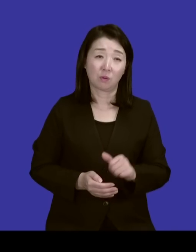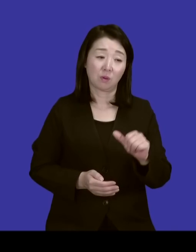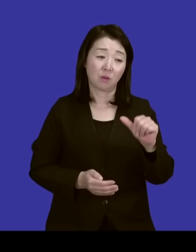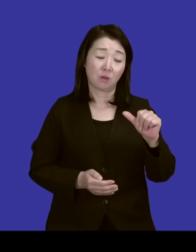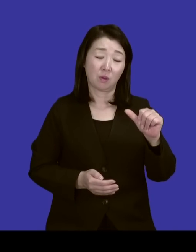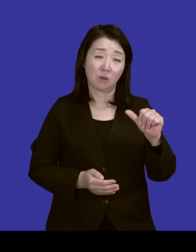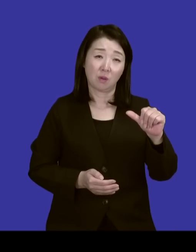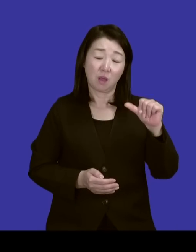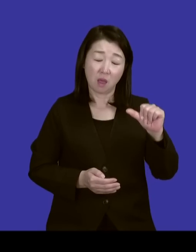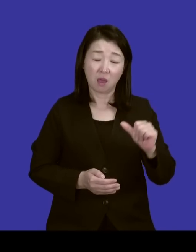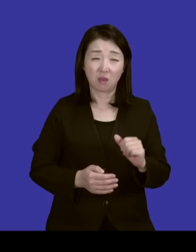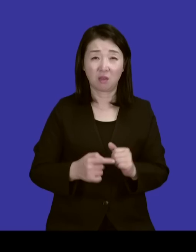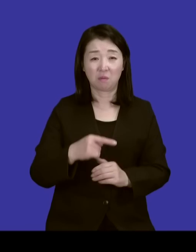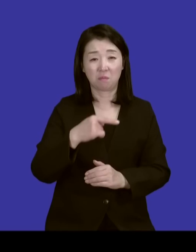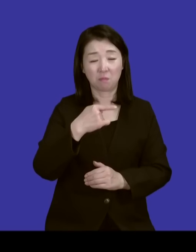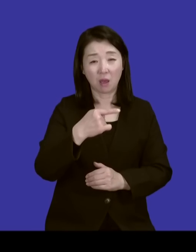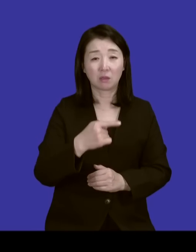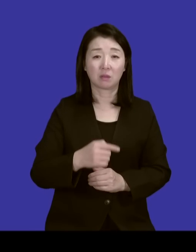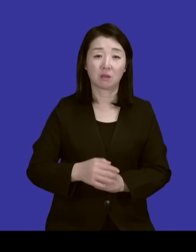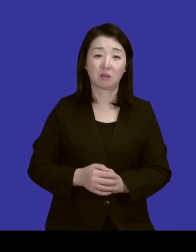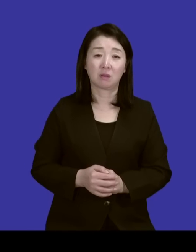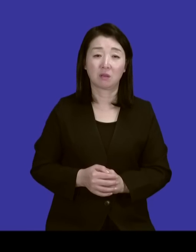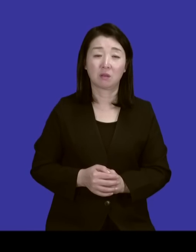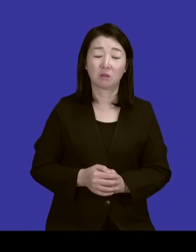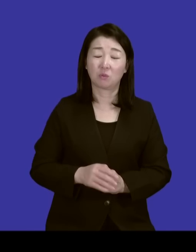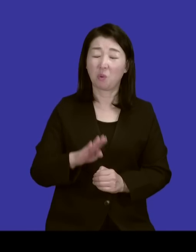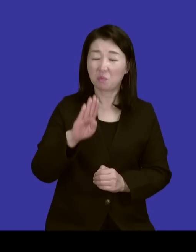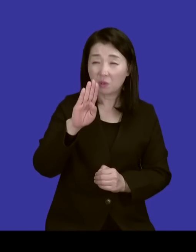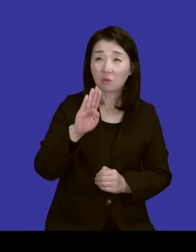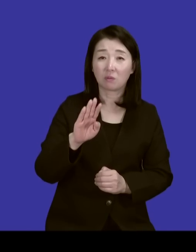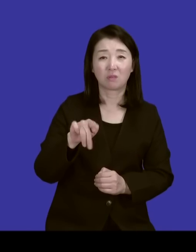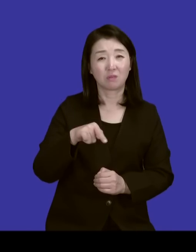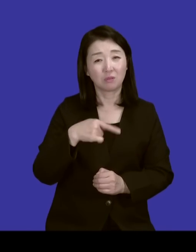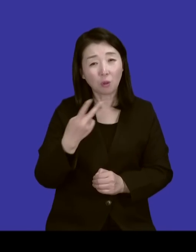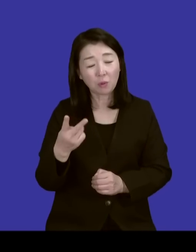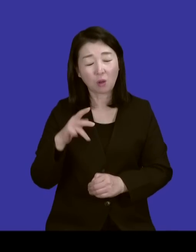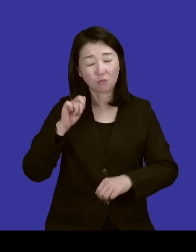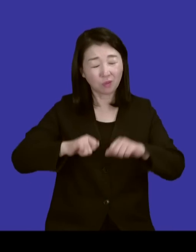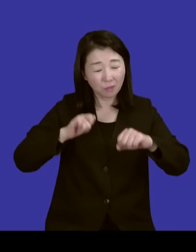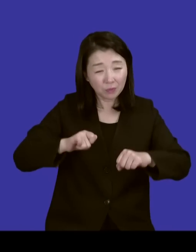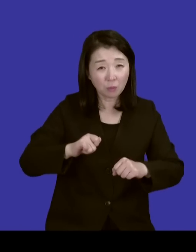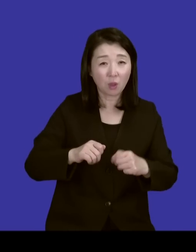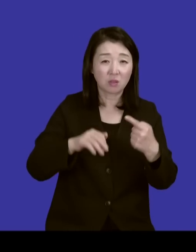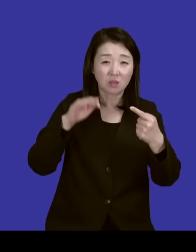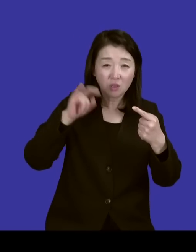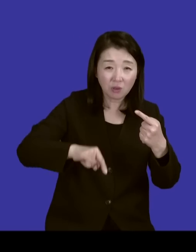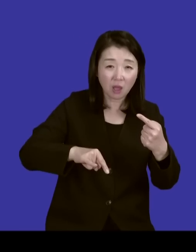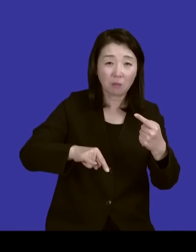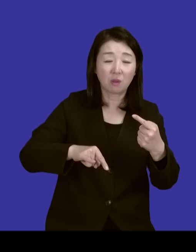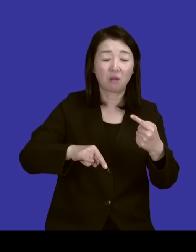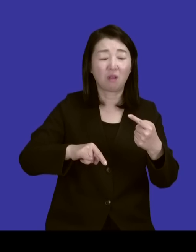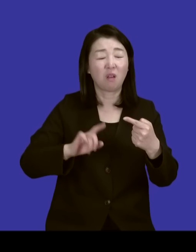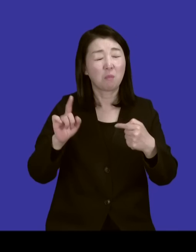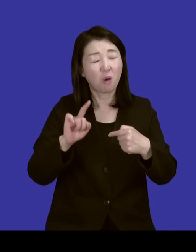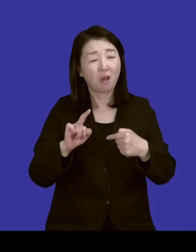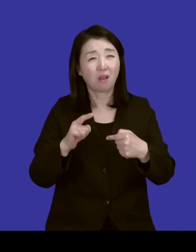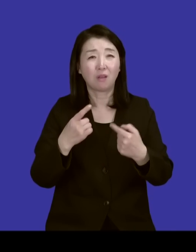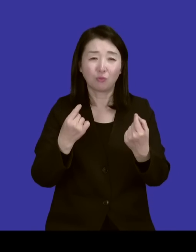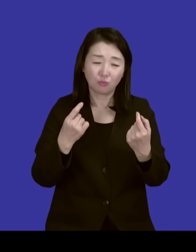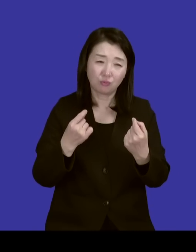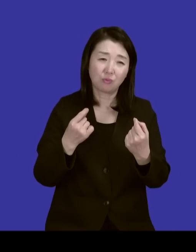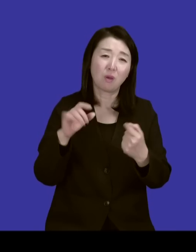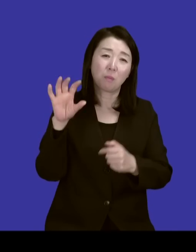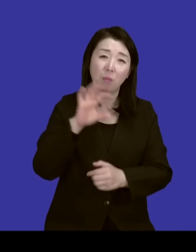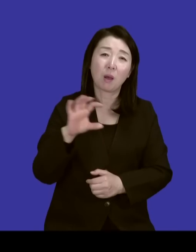넘어갔다가 F로 했다가 뭐 드럼도 쿵딱쿵딱쿵 하다가 드러딱 해야 또 뭐 1등 하면 또 뭐 이게 저는 이게 늘